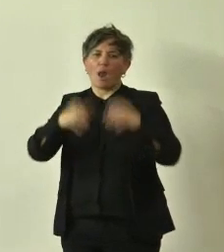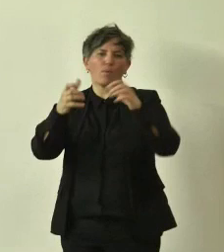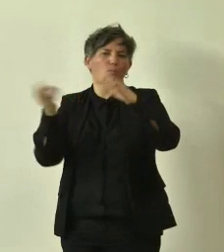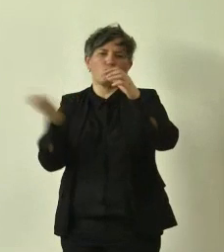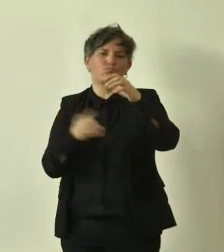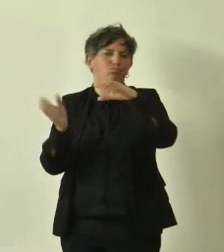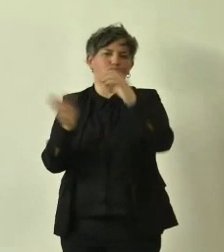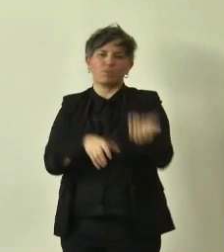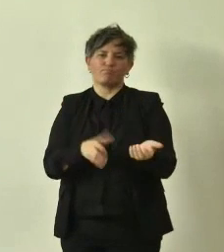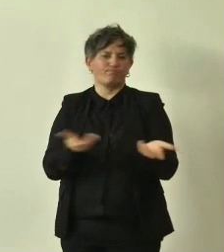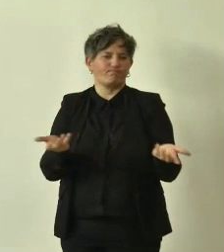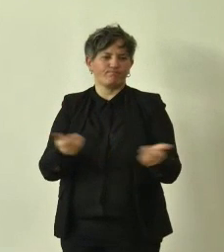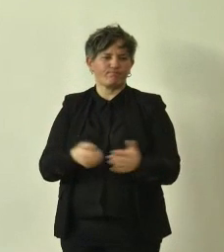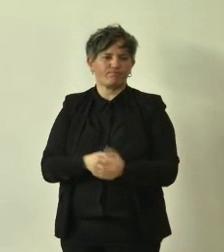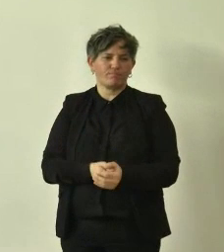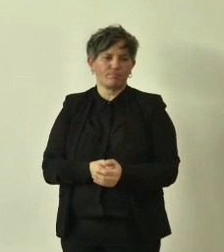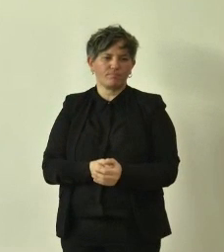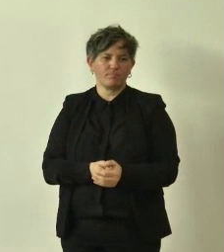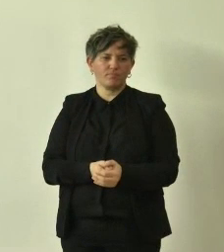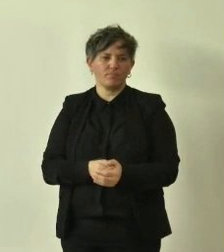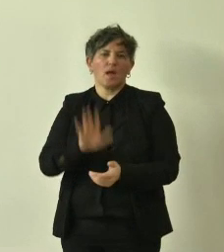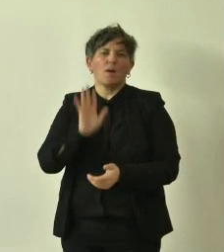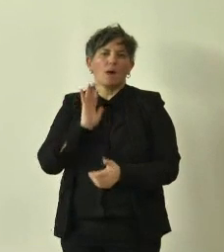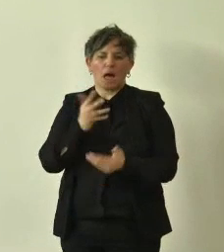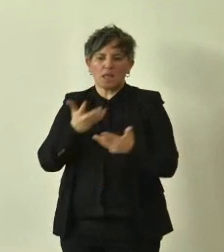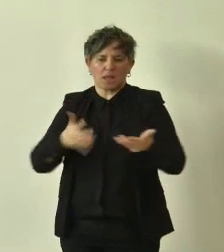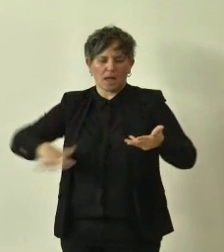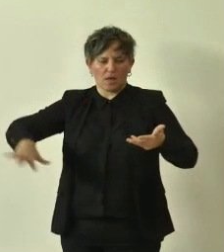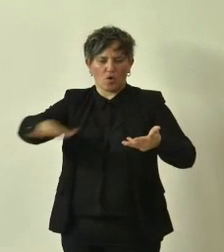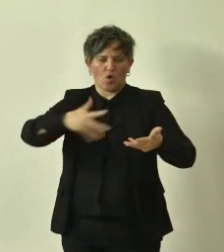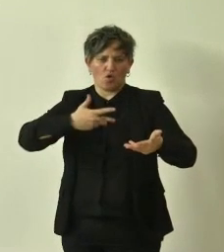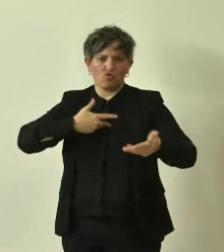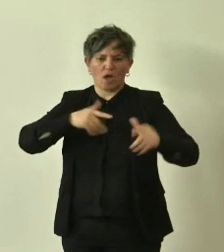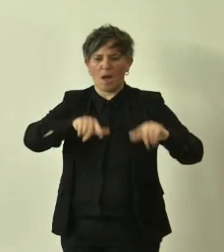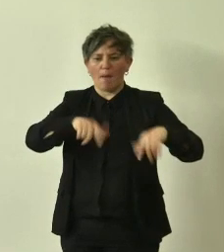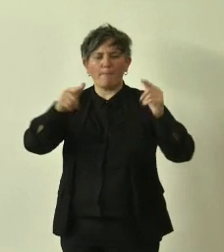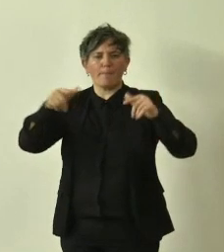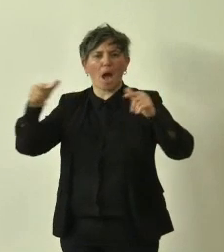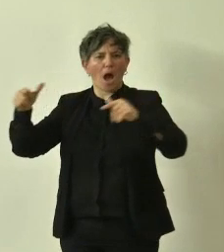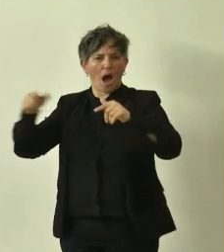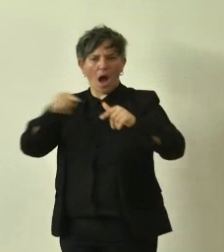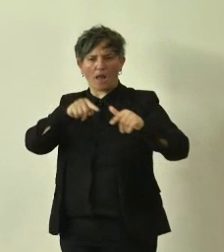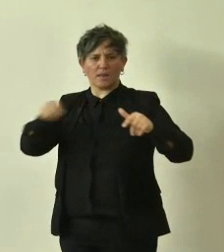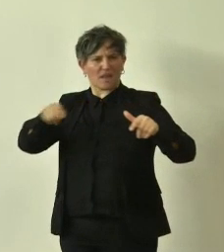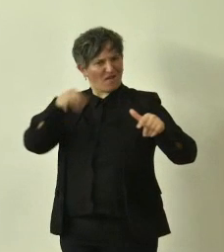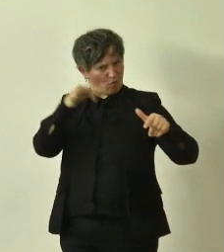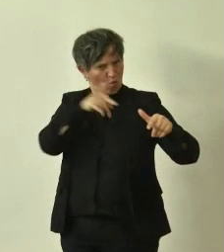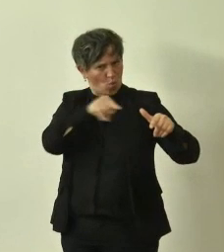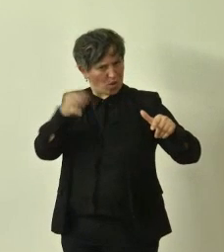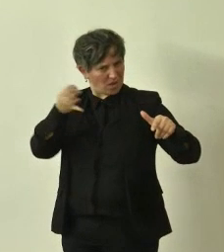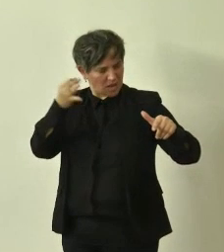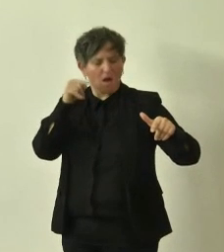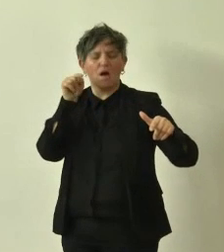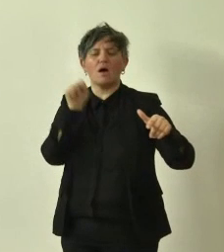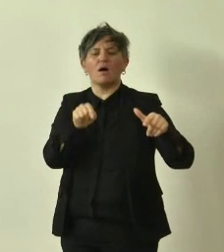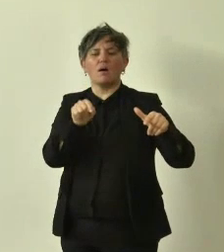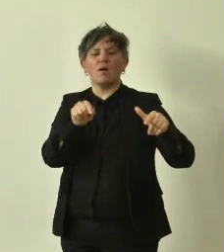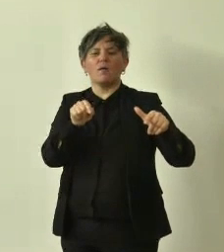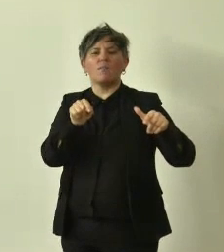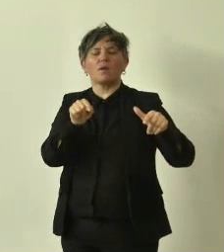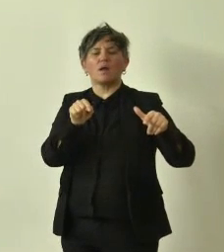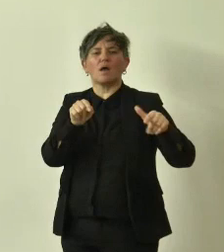viene eliminato però sul territorio esistono alcune piante che sono sfuggite a queste piante frutticole che sono sfuggite a questa